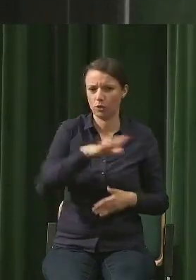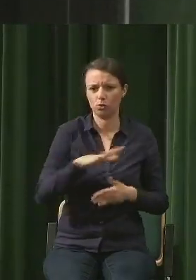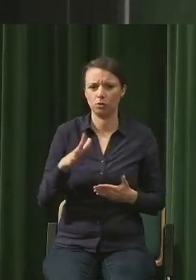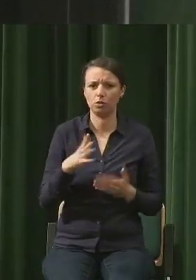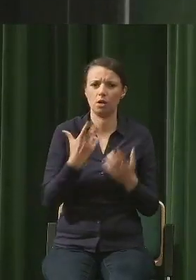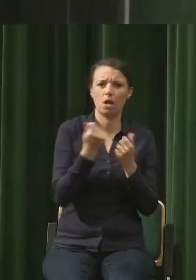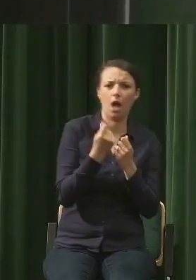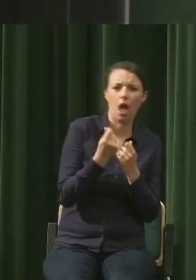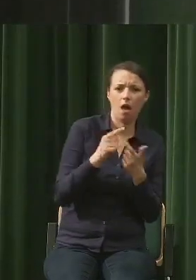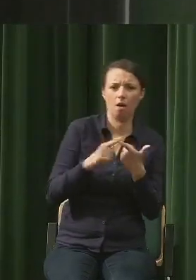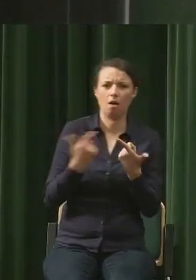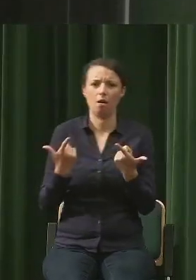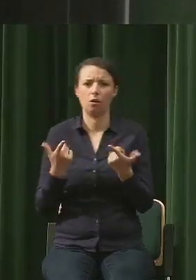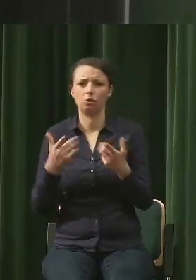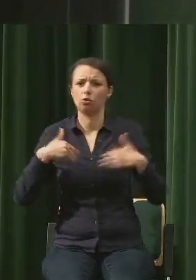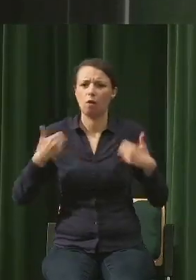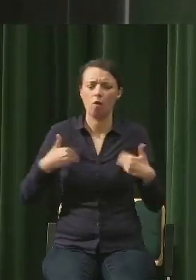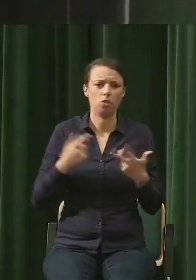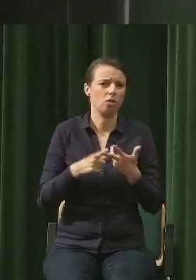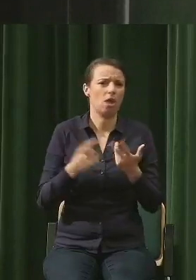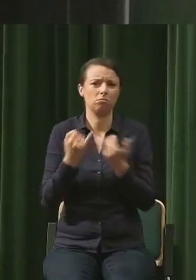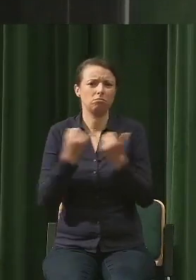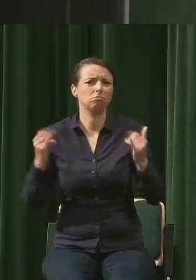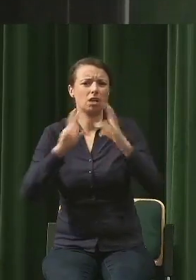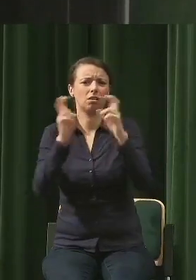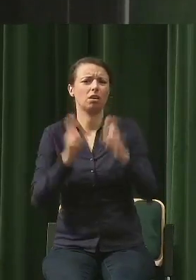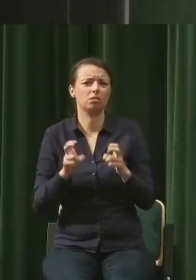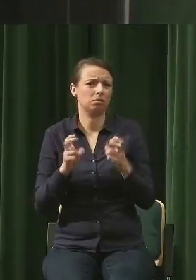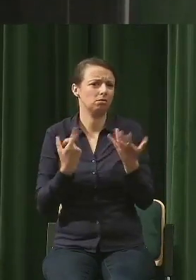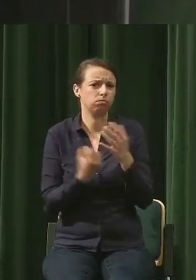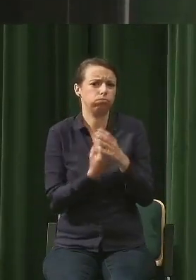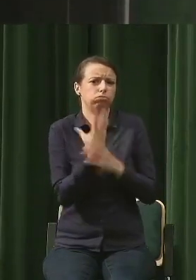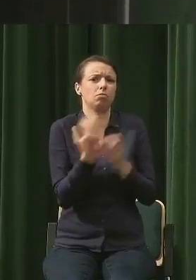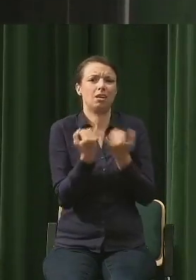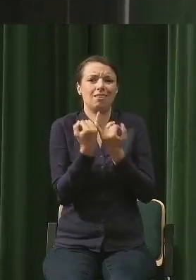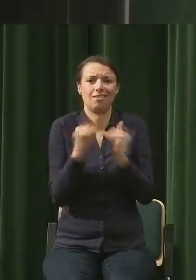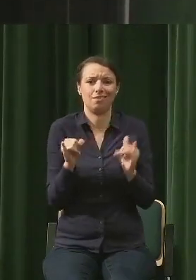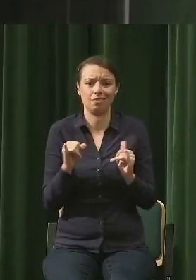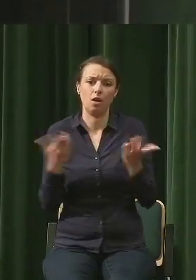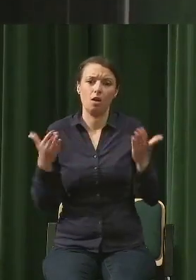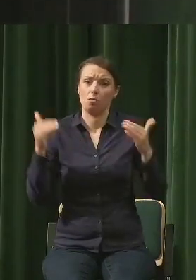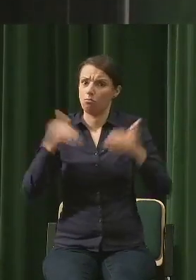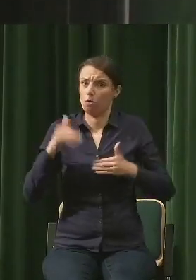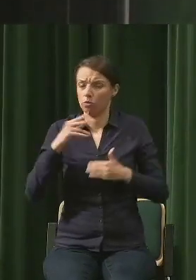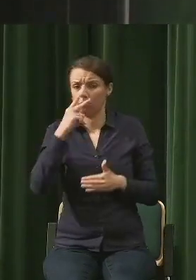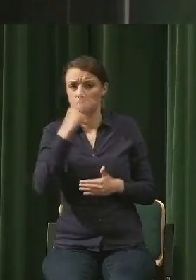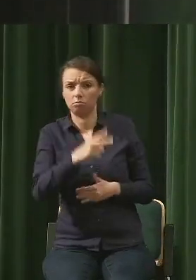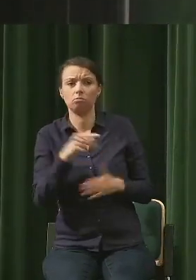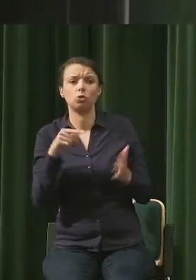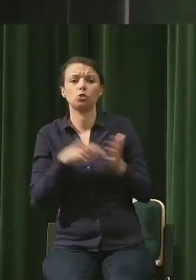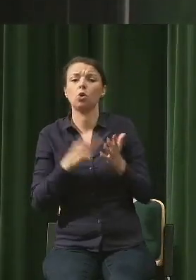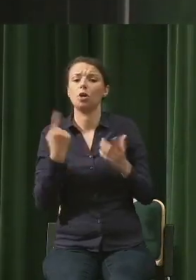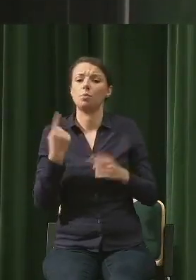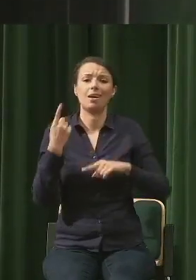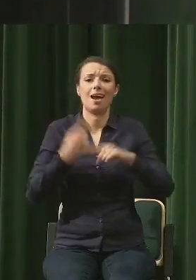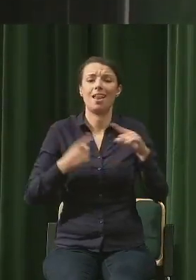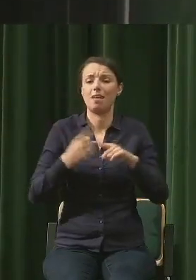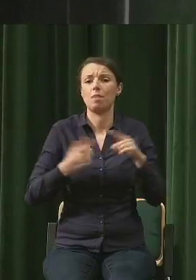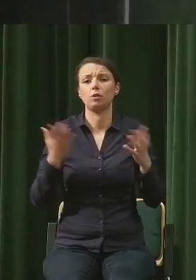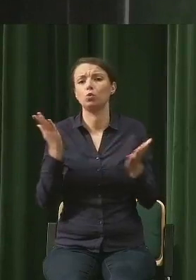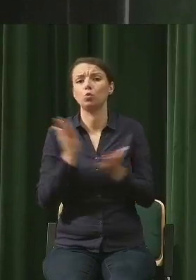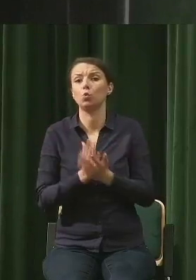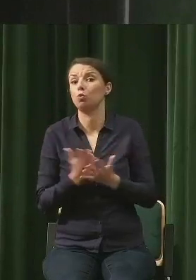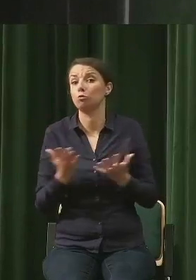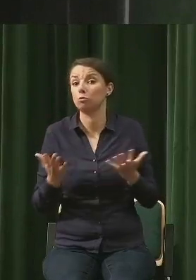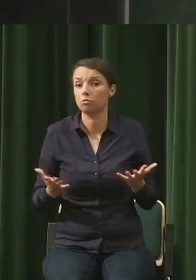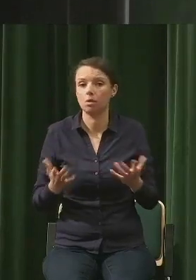ekologicznego, zdrowotnego i tak dalej, tak naprawdę można na to patrzeć jako na jeden świat wchodzący w skład, wchodzący w